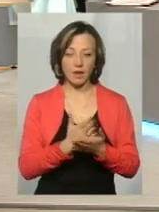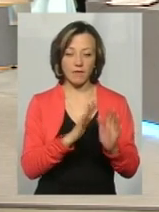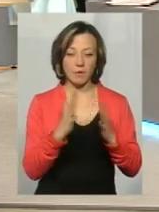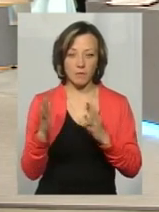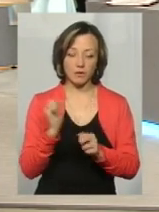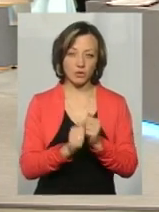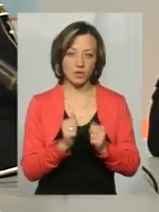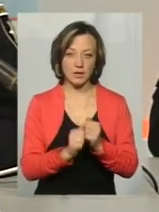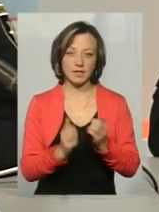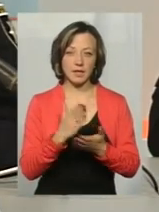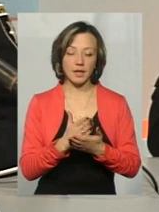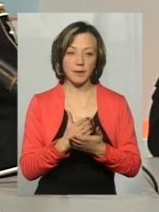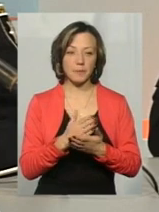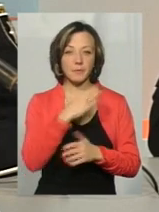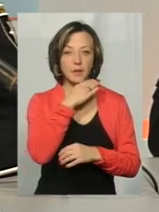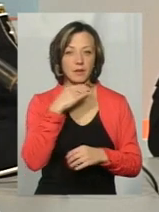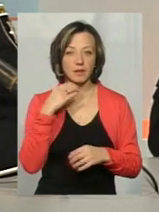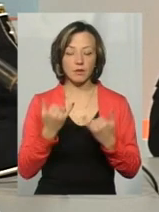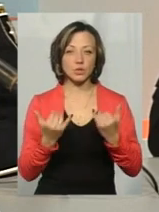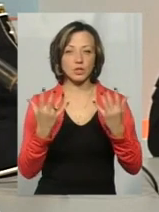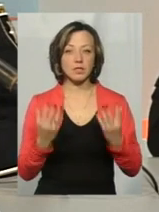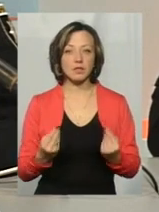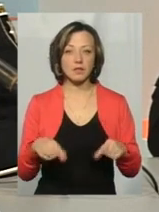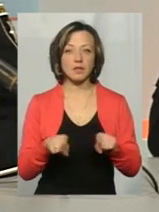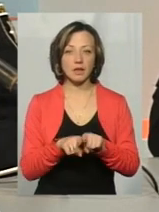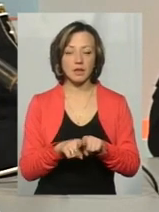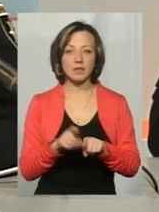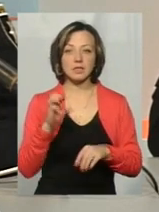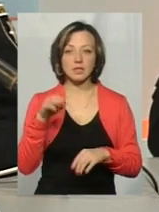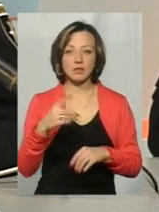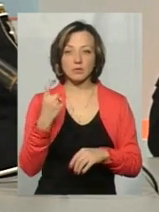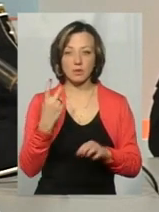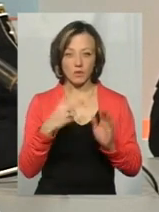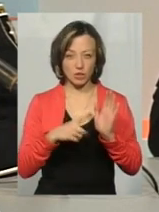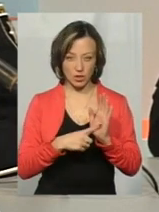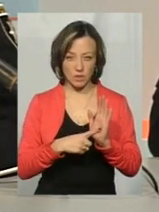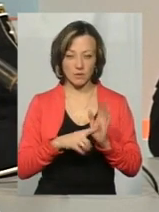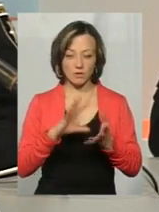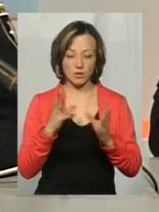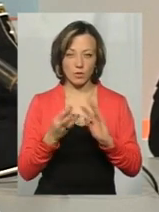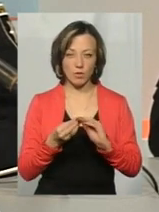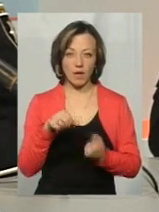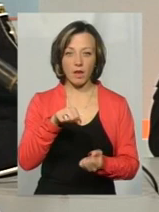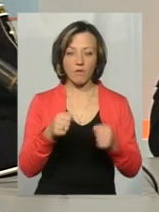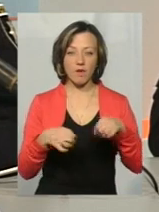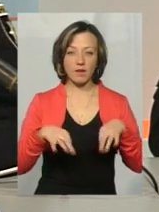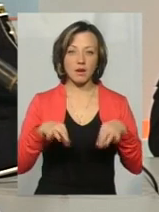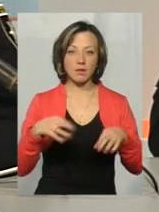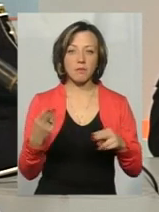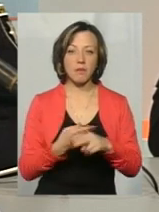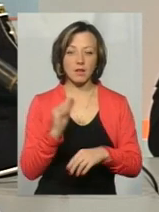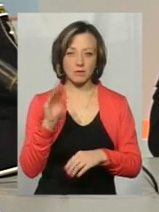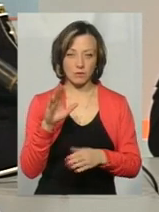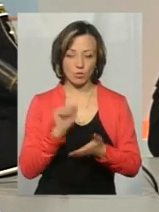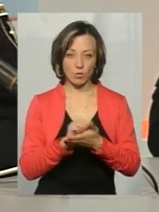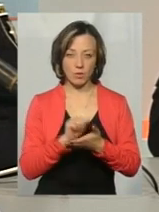поодинокі, їх є дуже багато. На сьогоднішній день, тільки на статті 126, якщо взяти в цілому, керування транспортом без відповідних